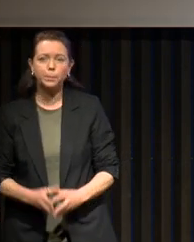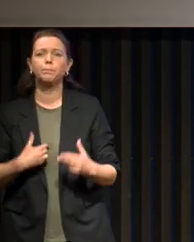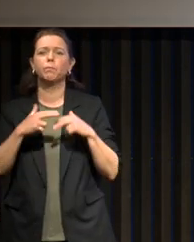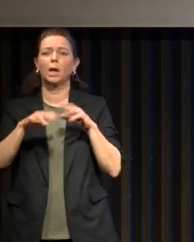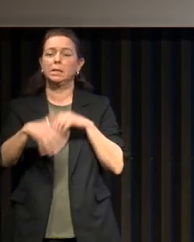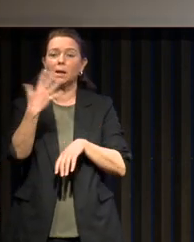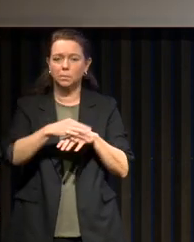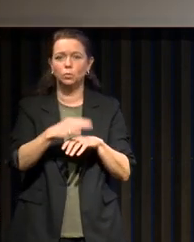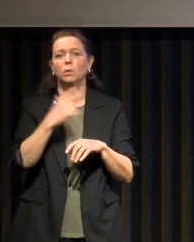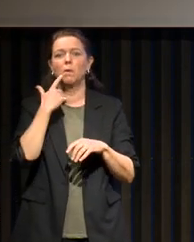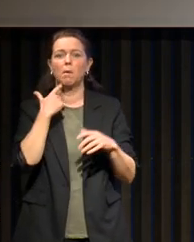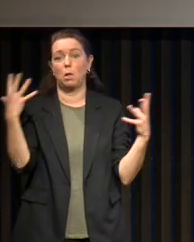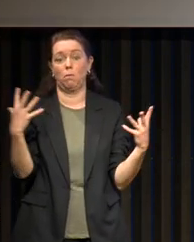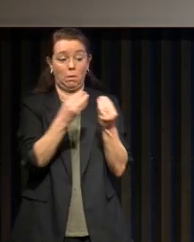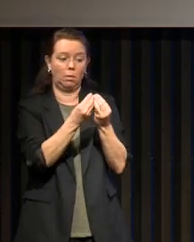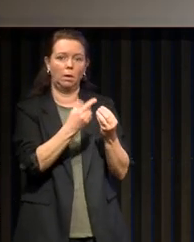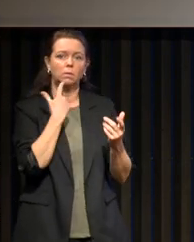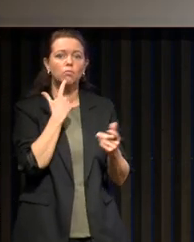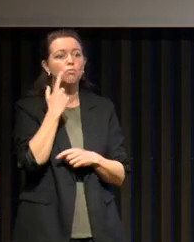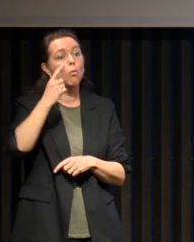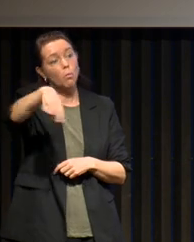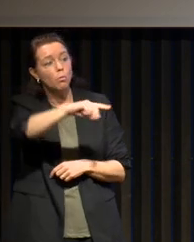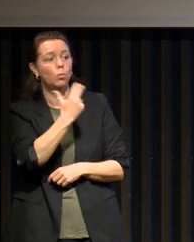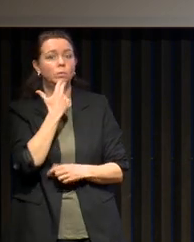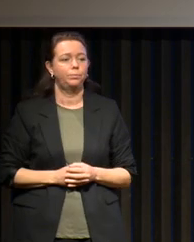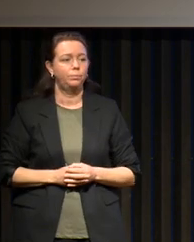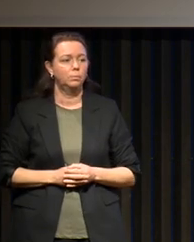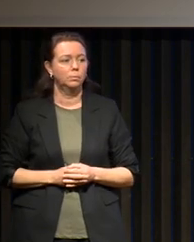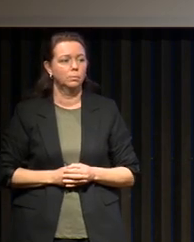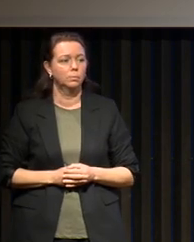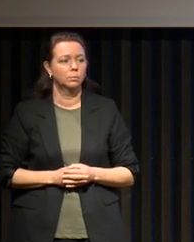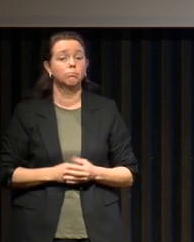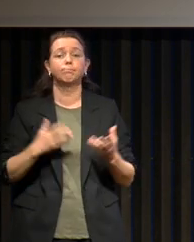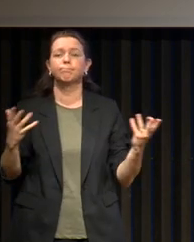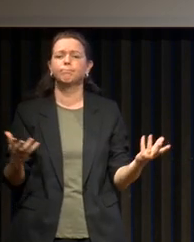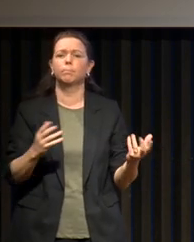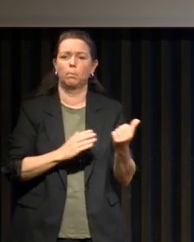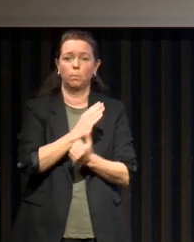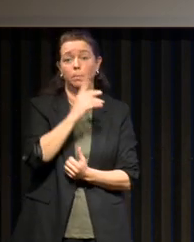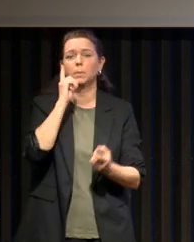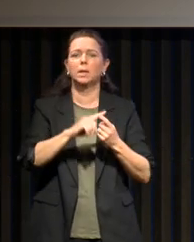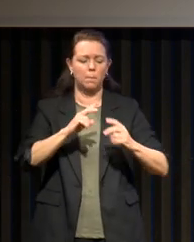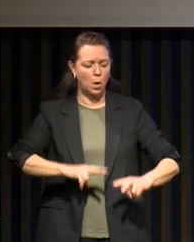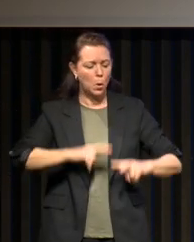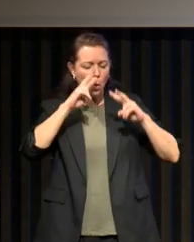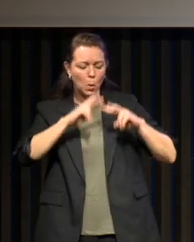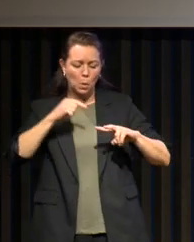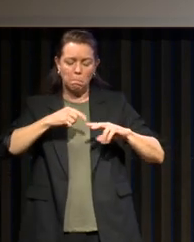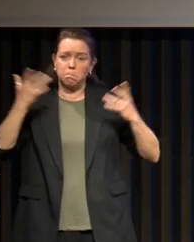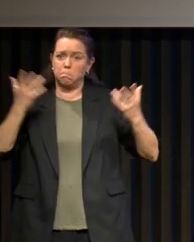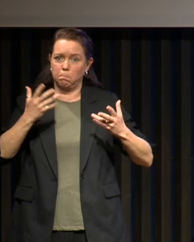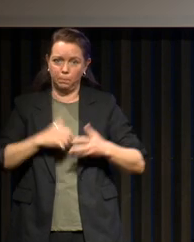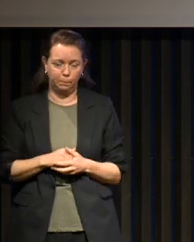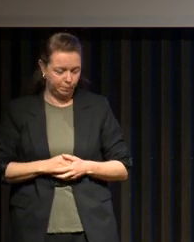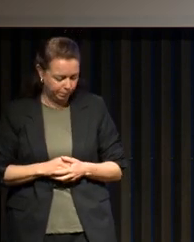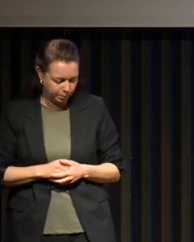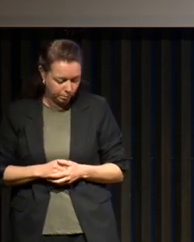des choses qui peuvent être utiles pour vous. D'une part, qu'est-ce que la respiration ? Alors, quand je suis